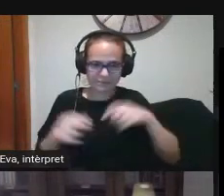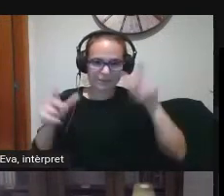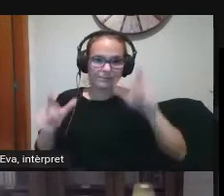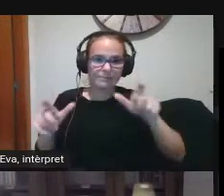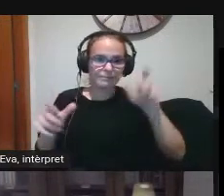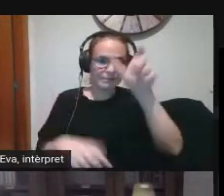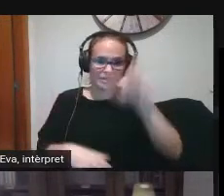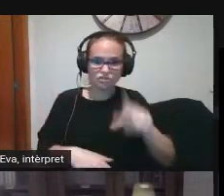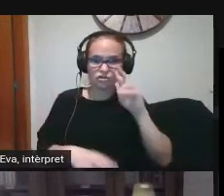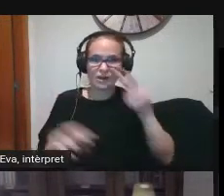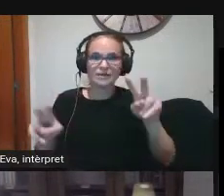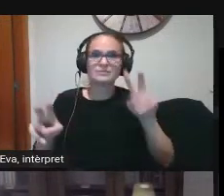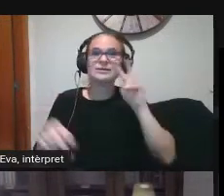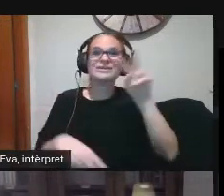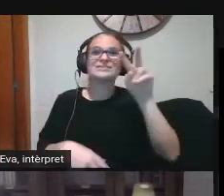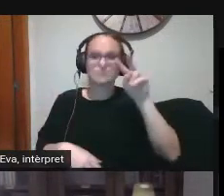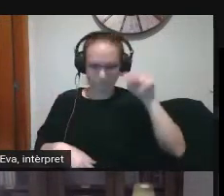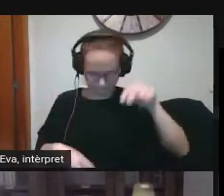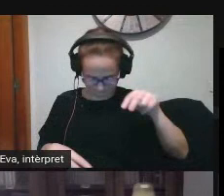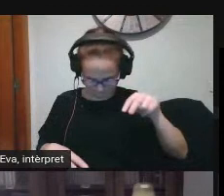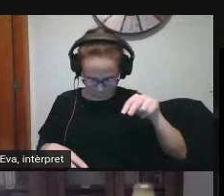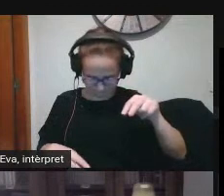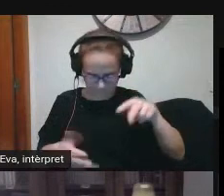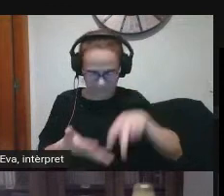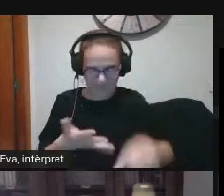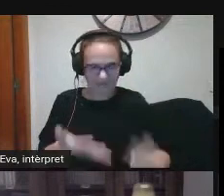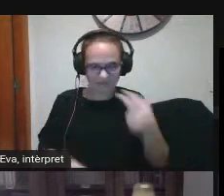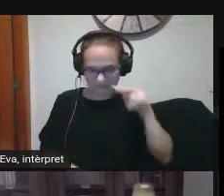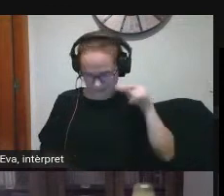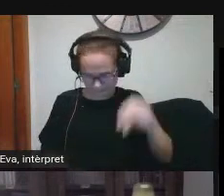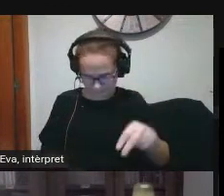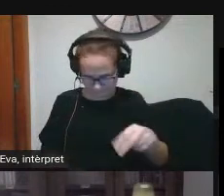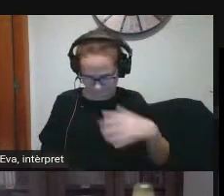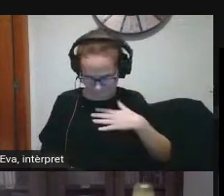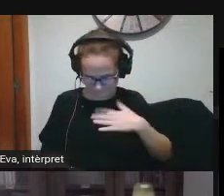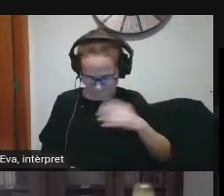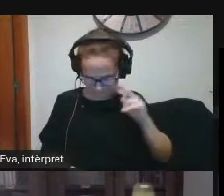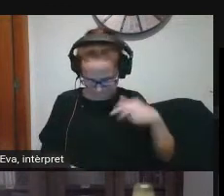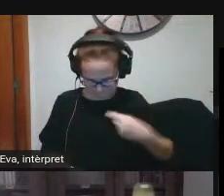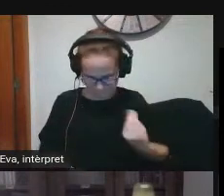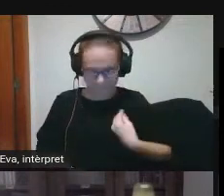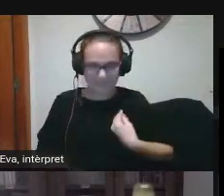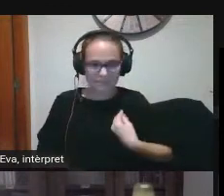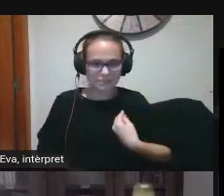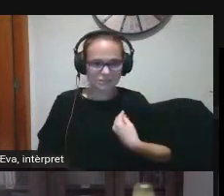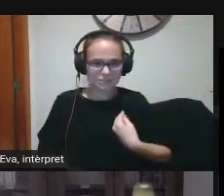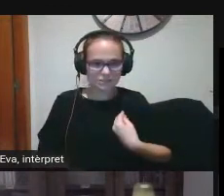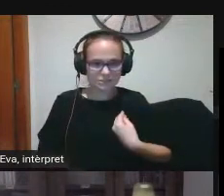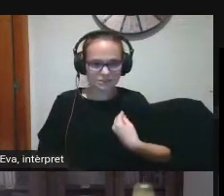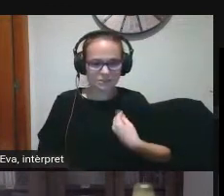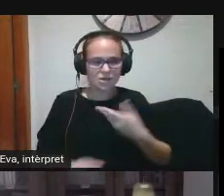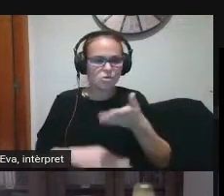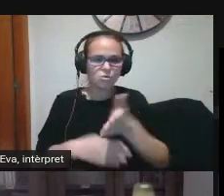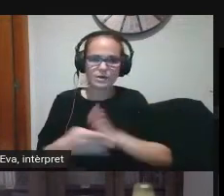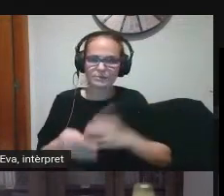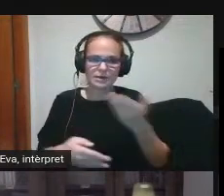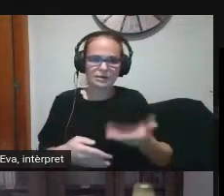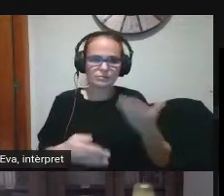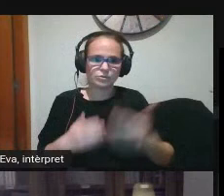'està observant amb ell mateix en el reflex una part important de l'estratègia digital de centre